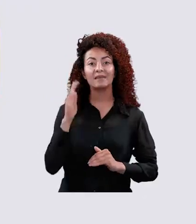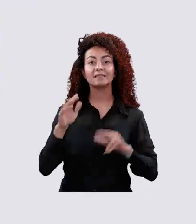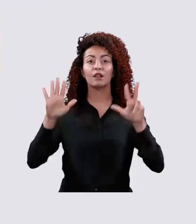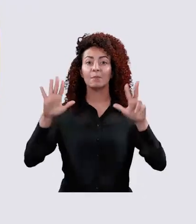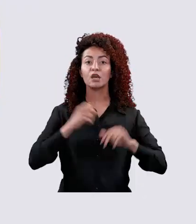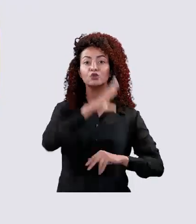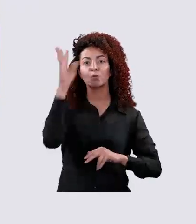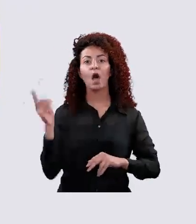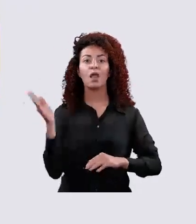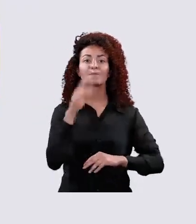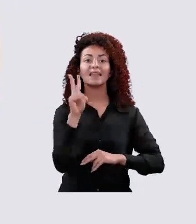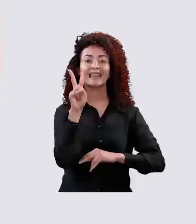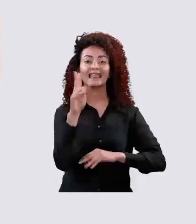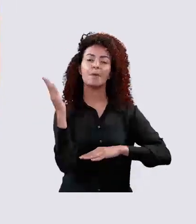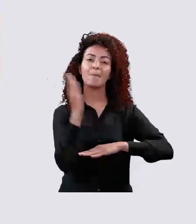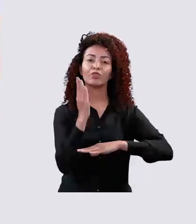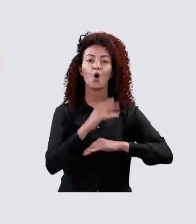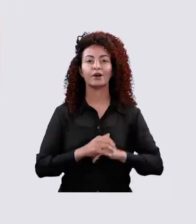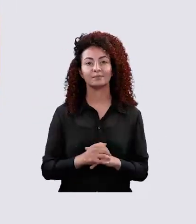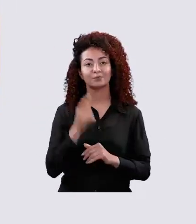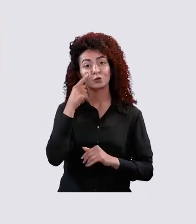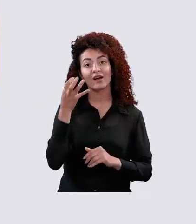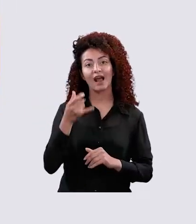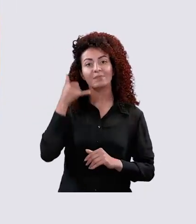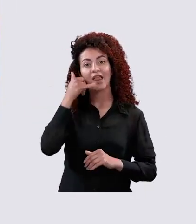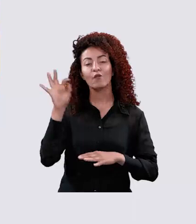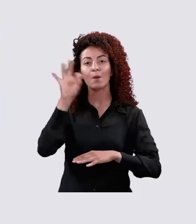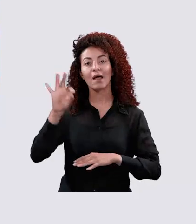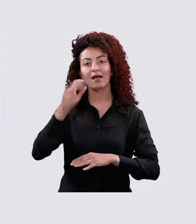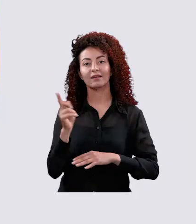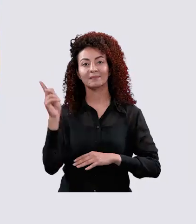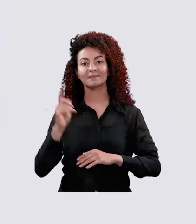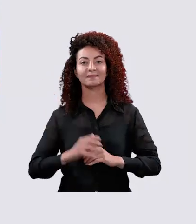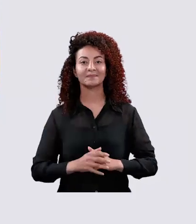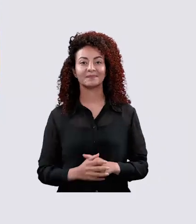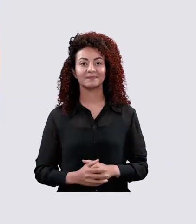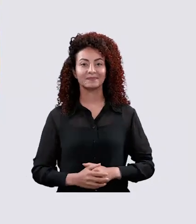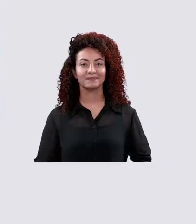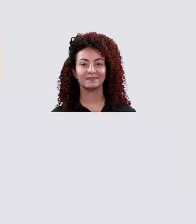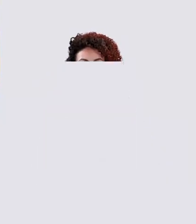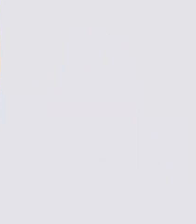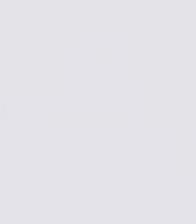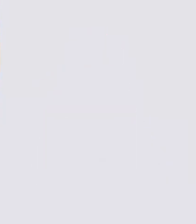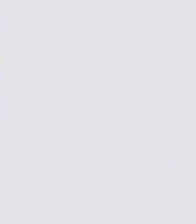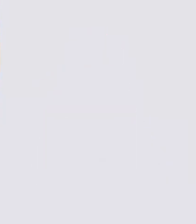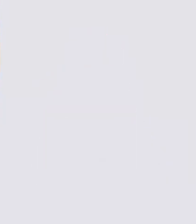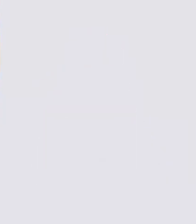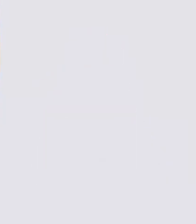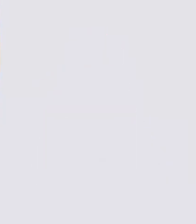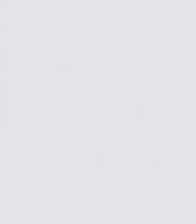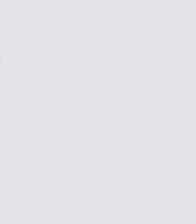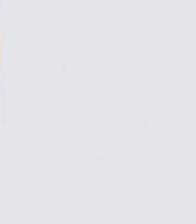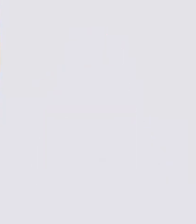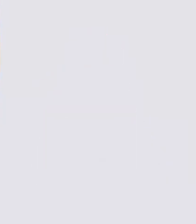للتنتين بعد الظهر مركز بعلبك 08-37-45-79 مركز تعنيل